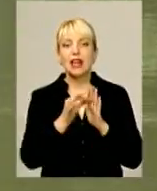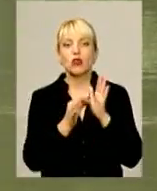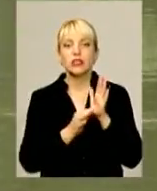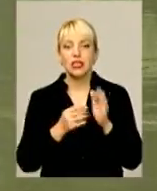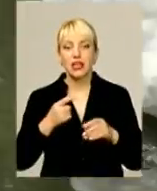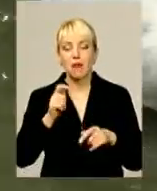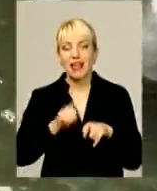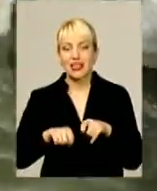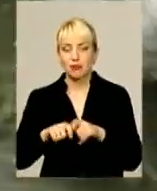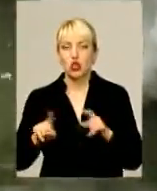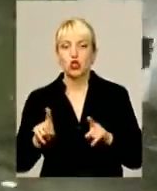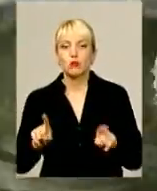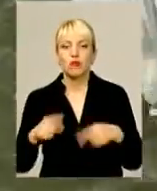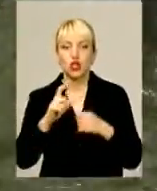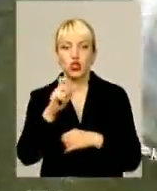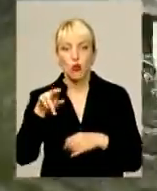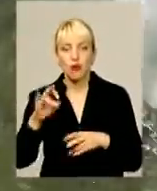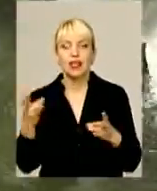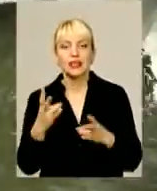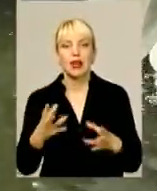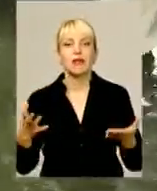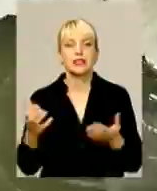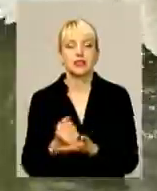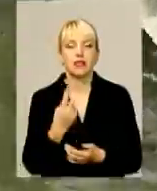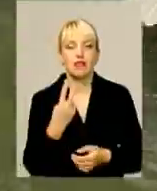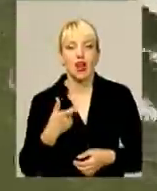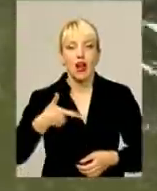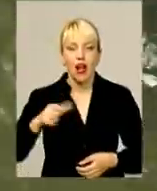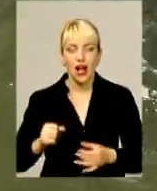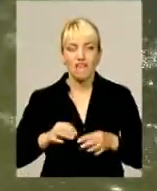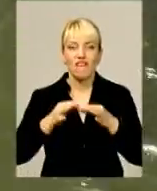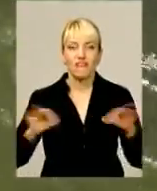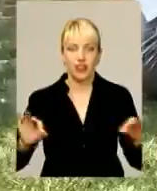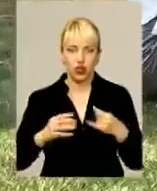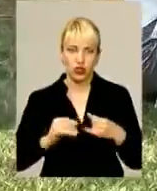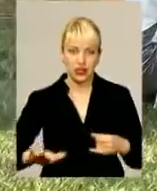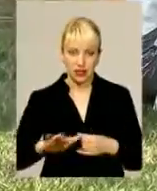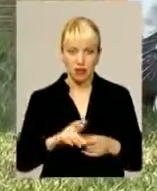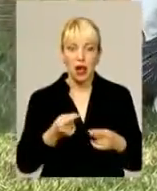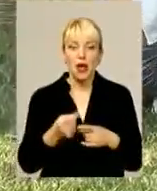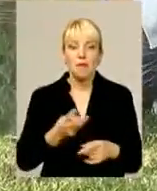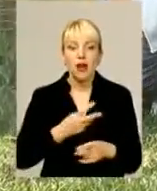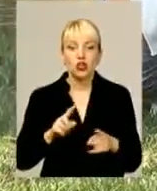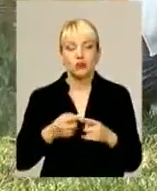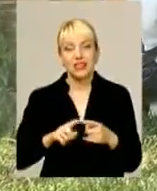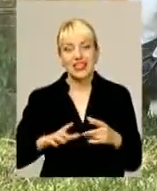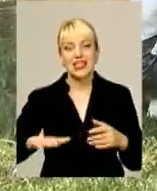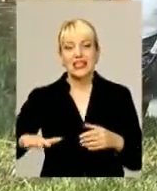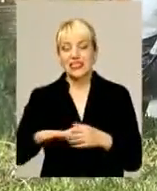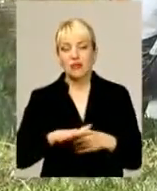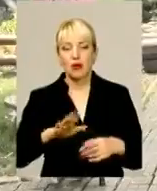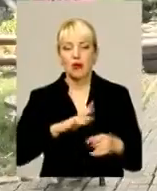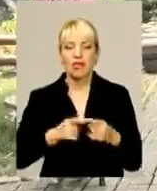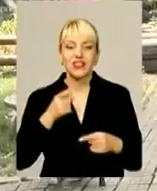створення зоопарку в місті потрібно знайти не менше двох гектарів вільної землі. Причому бажано, аби ця ділянка була віддалена від